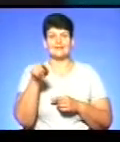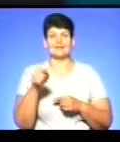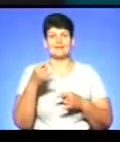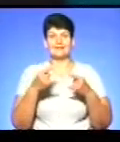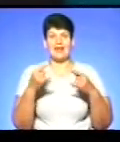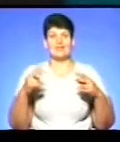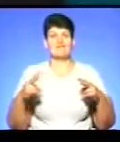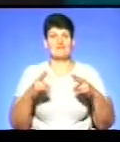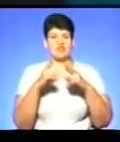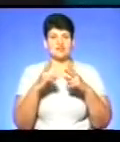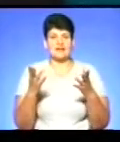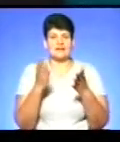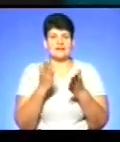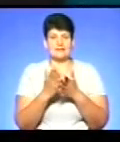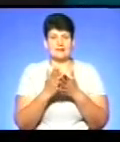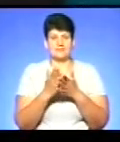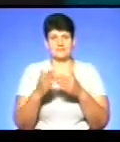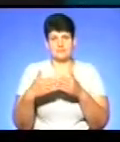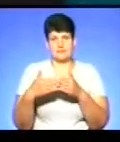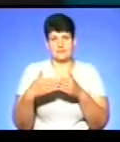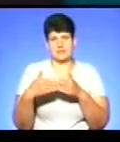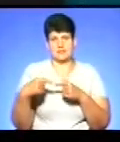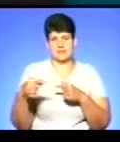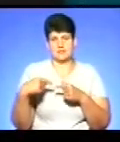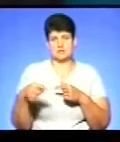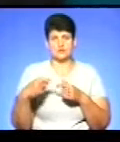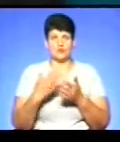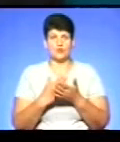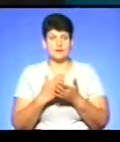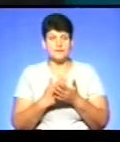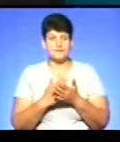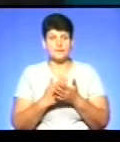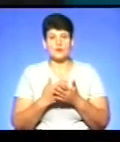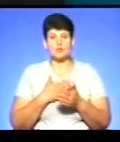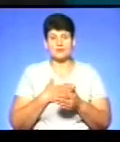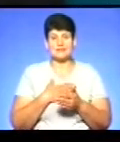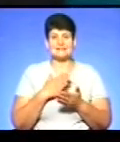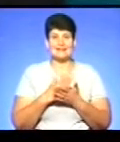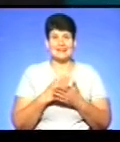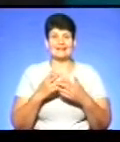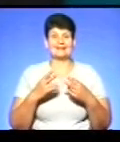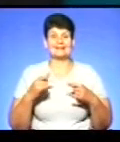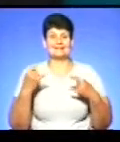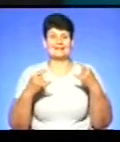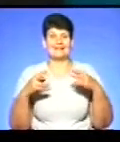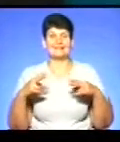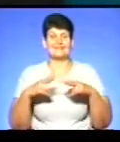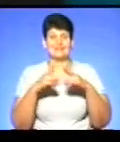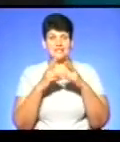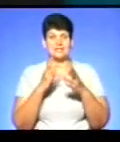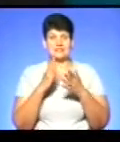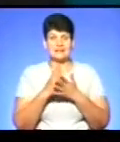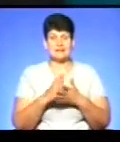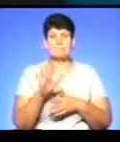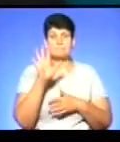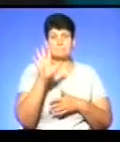в найближчому віддаленні є від того чи іншого населеного пункту. нас таких телевеж, де розміщені передавачі цифрового телебачення,